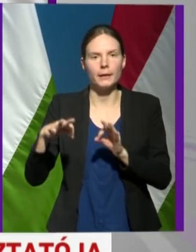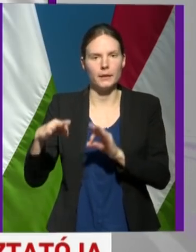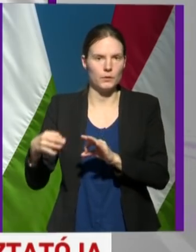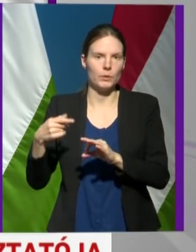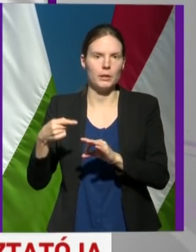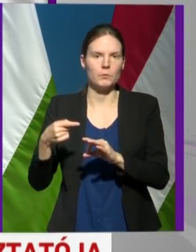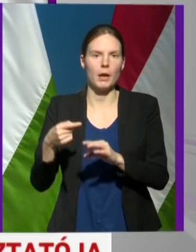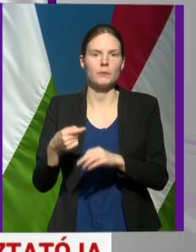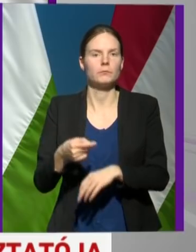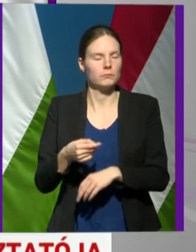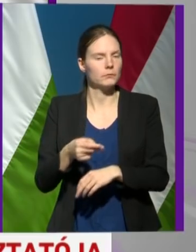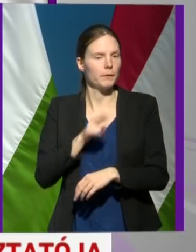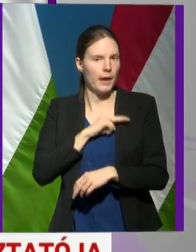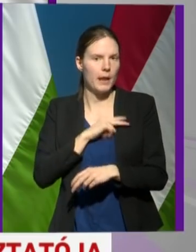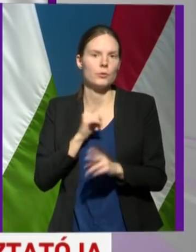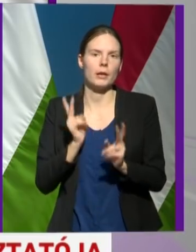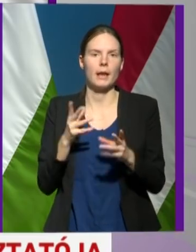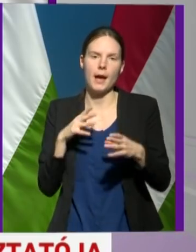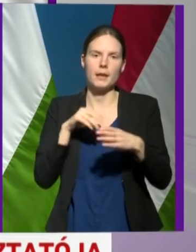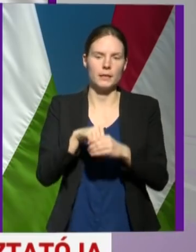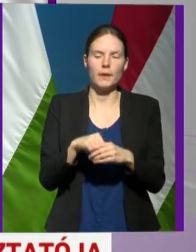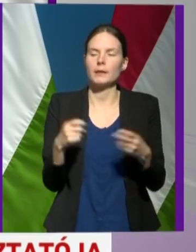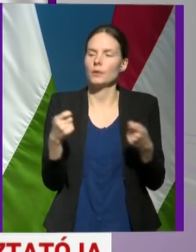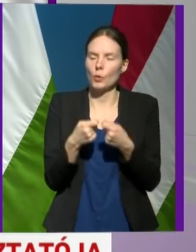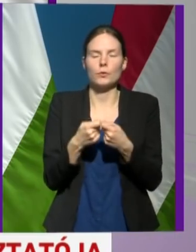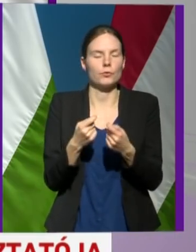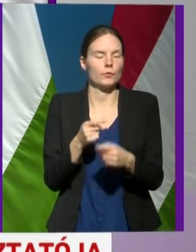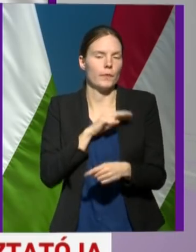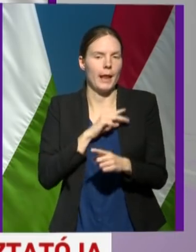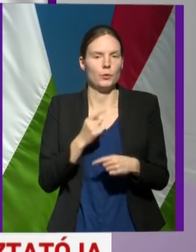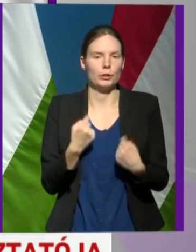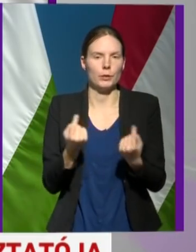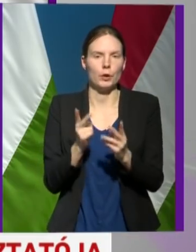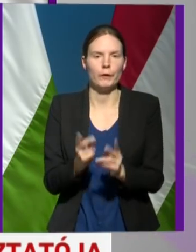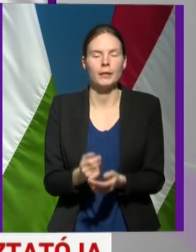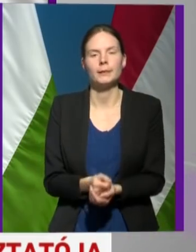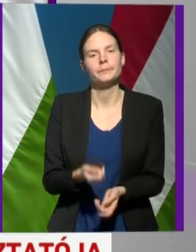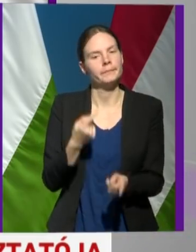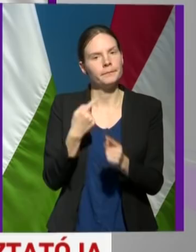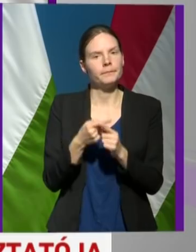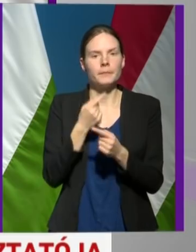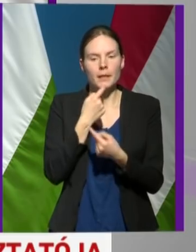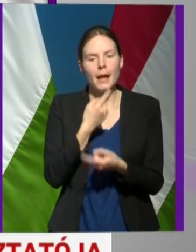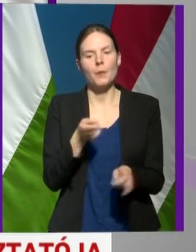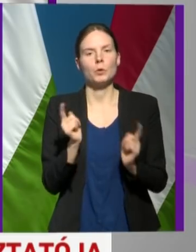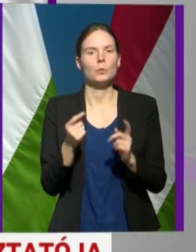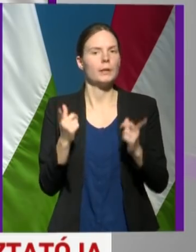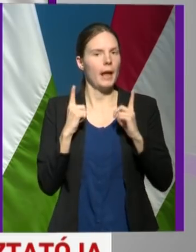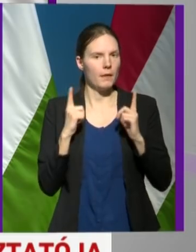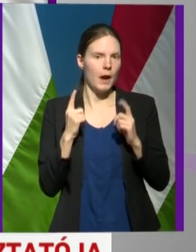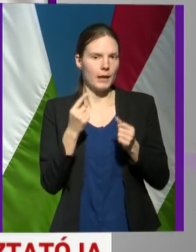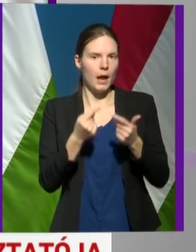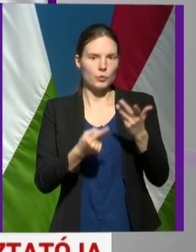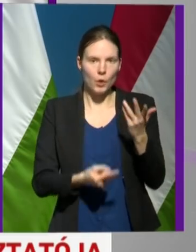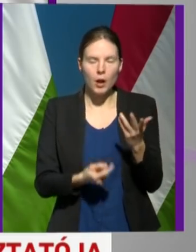felelősséget, közös felelősségünket, és elmondtuk azokat az elvárásokat,